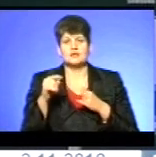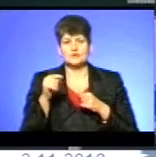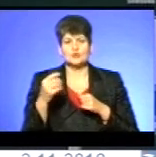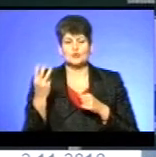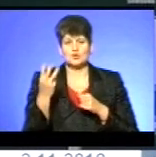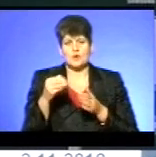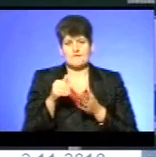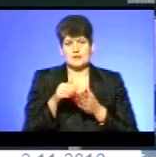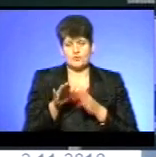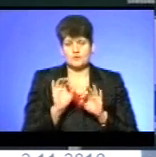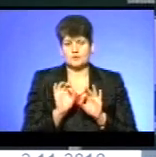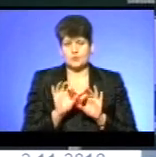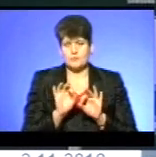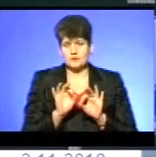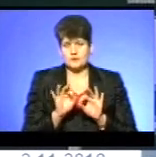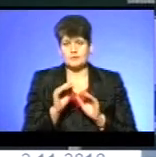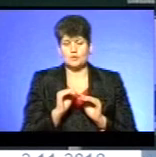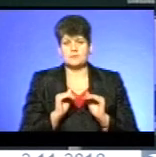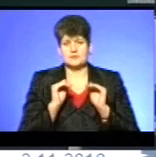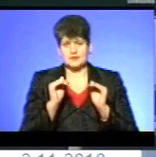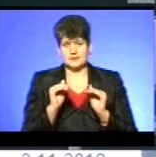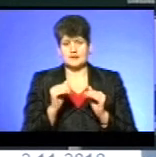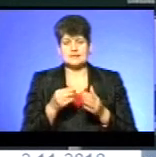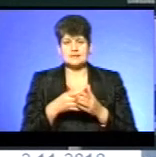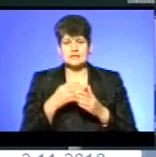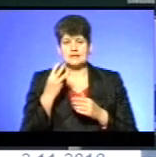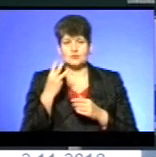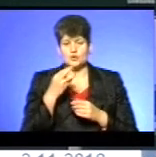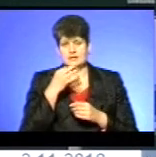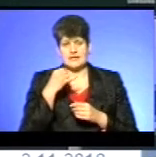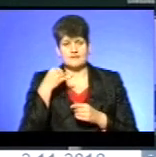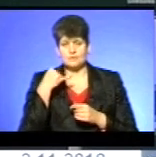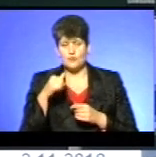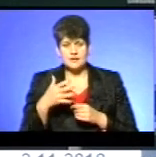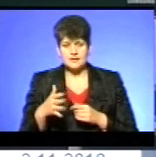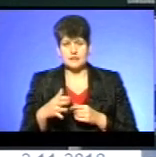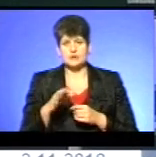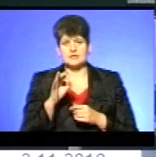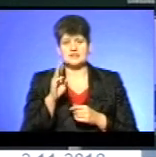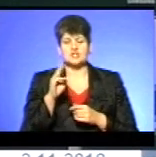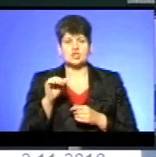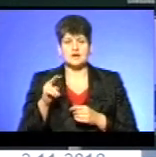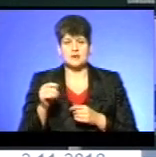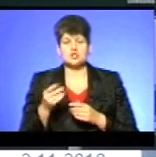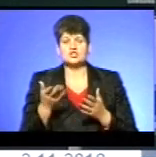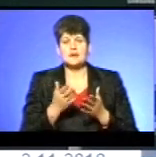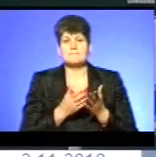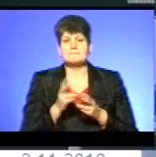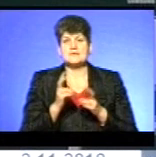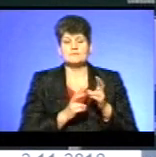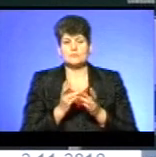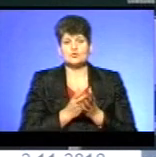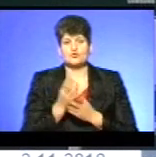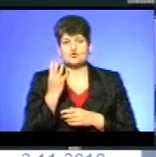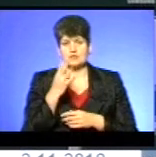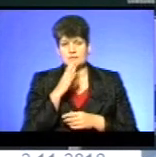троє з них відмовилися коментувати підвищення тарифів, троє не відповіли на дзвінки. Олександр Шильман, чиє підприємство обслуговує чотири